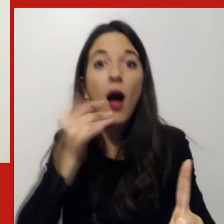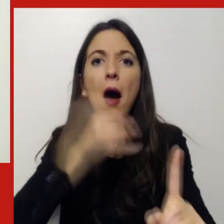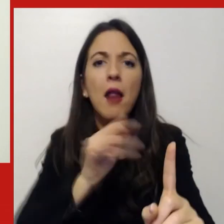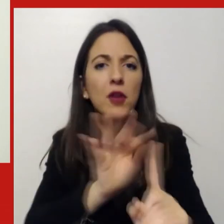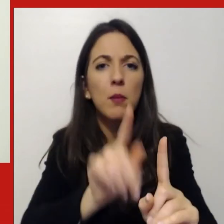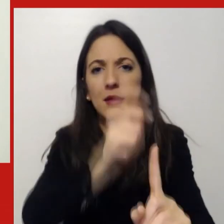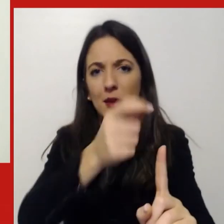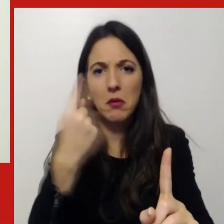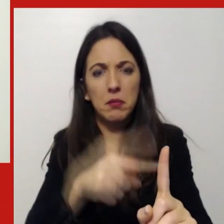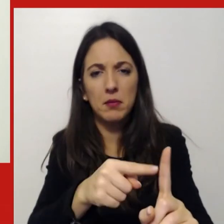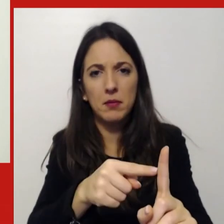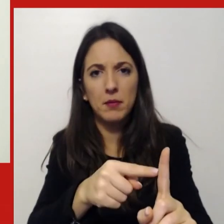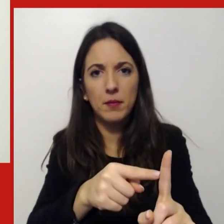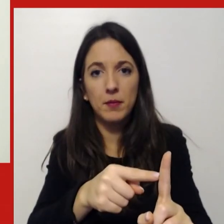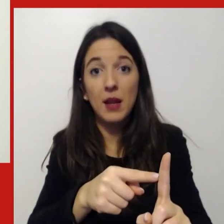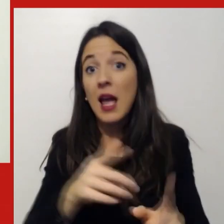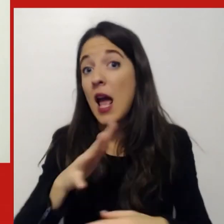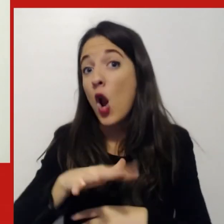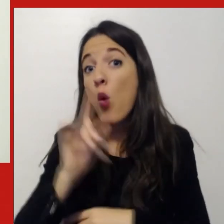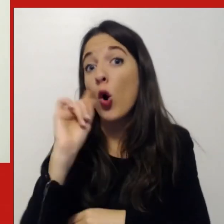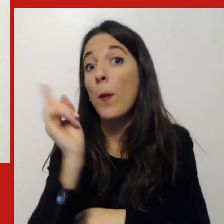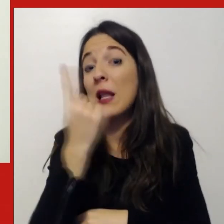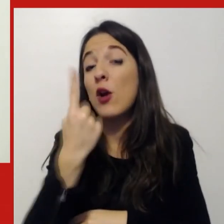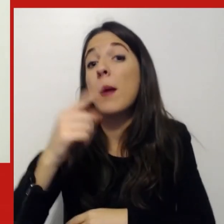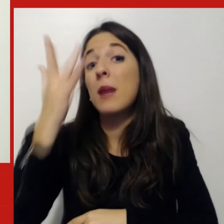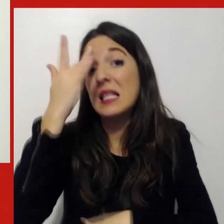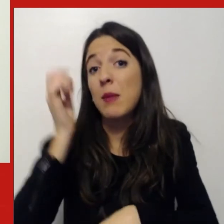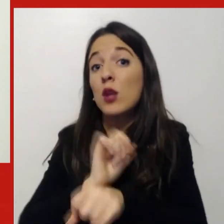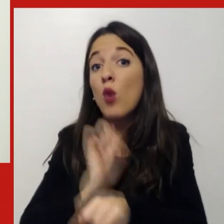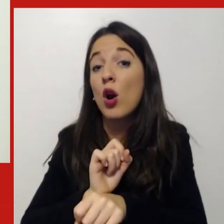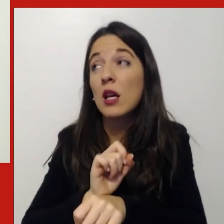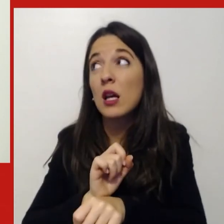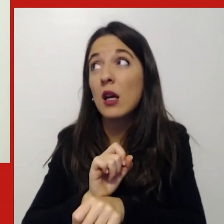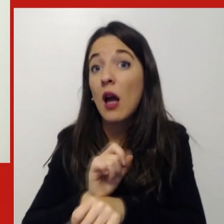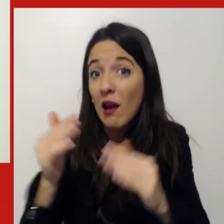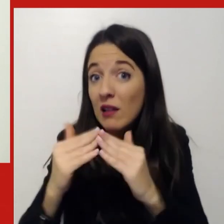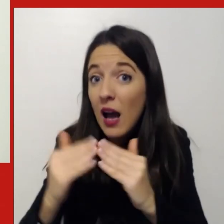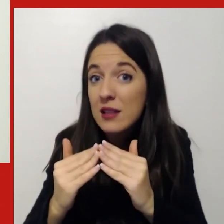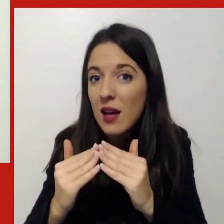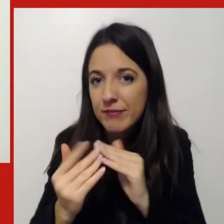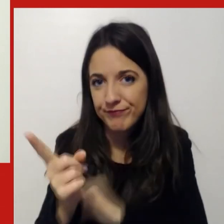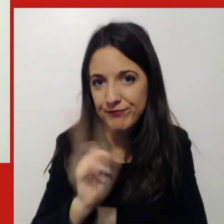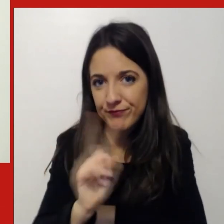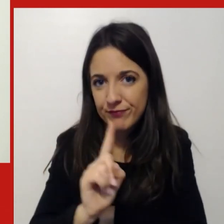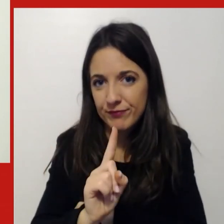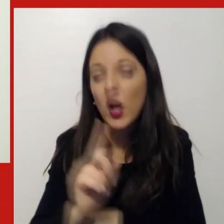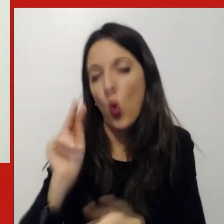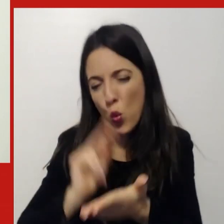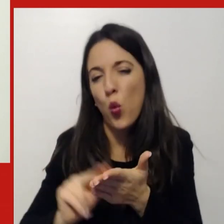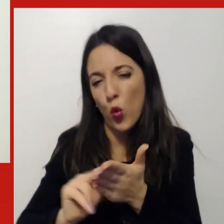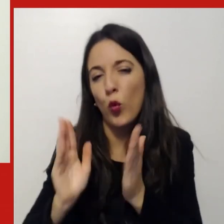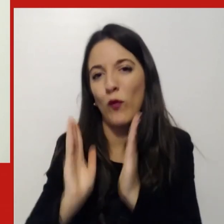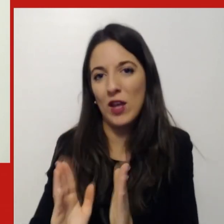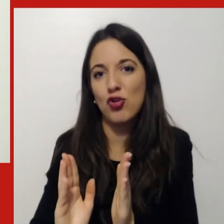ho dubbi non è la casa è l'ufficio quindi dobbiamo ripensare come dicevamo prima i nostri modi in cui